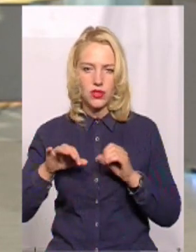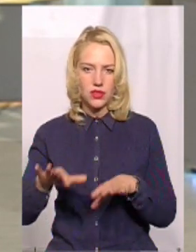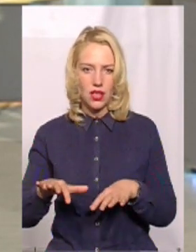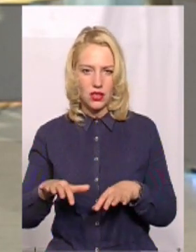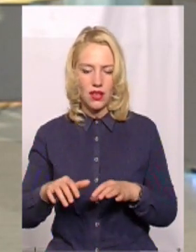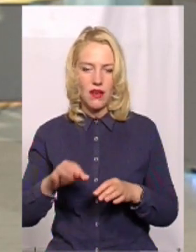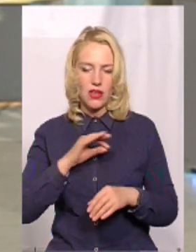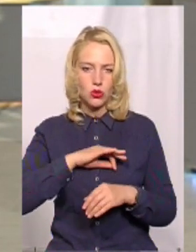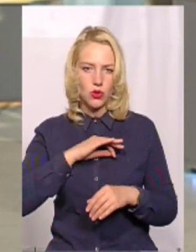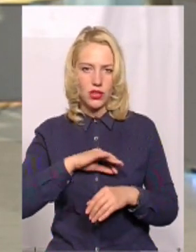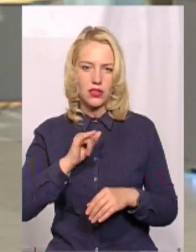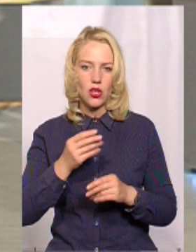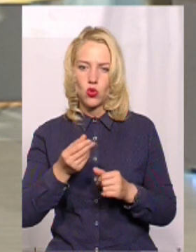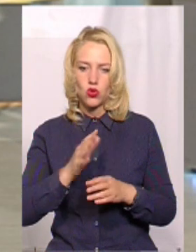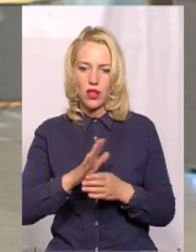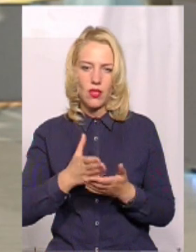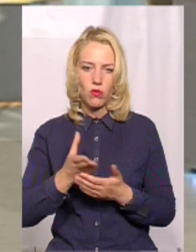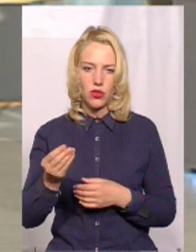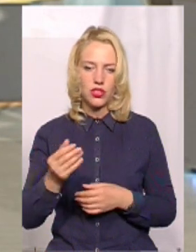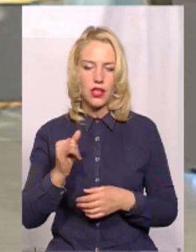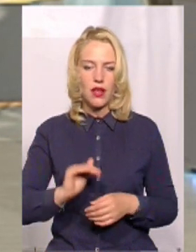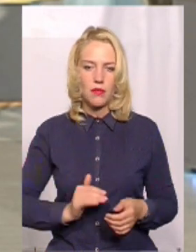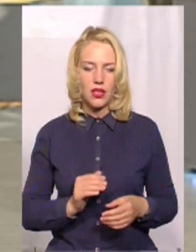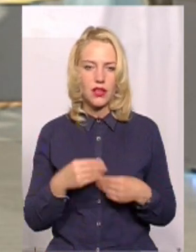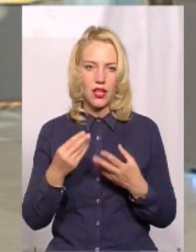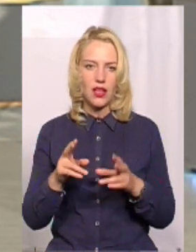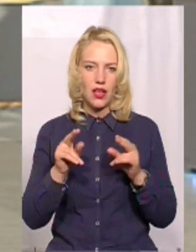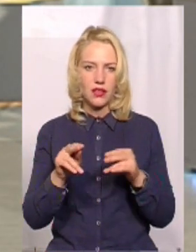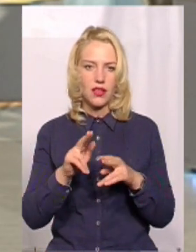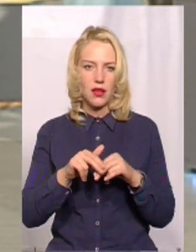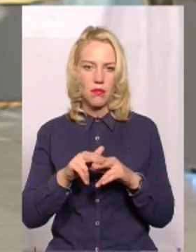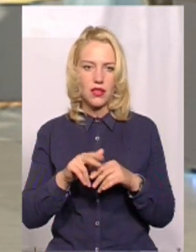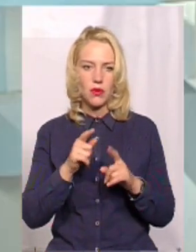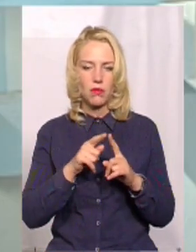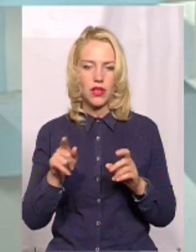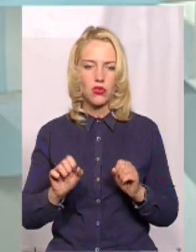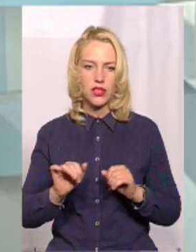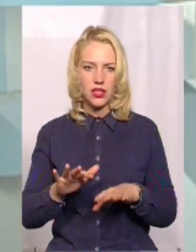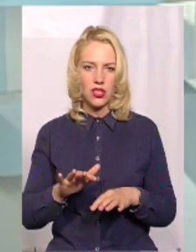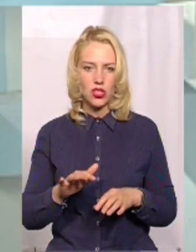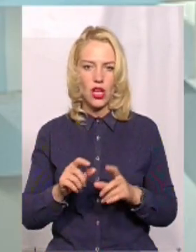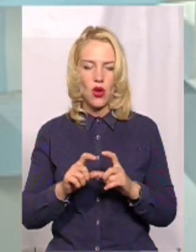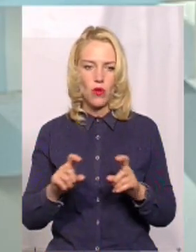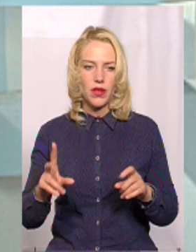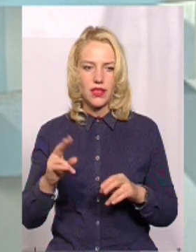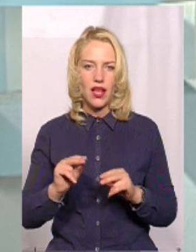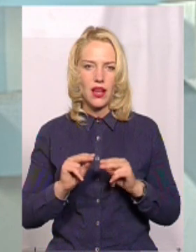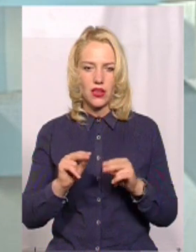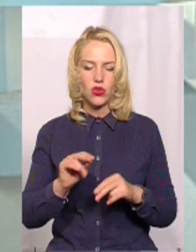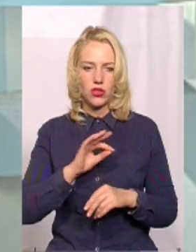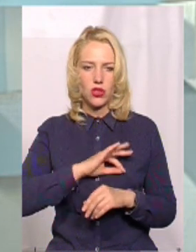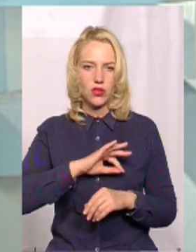оплачуються. Тим більше, що кожен підрядник дає гарантійний паспорт в період здачі об'єкта на гарантійну